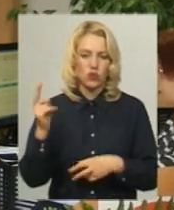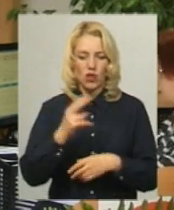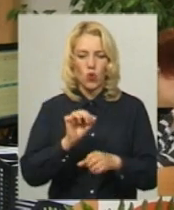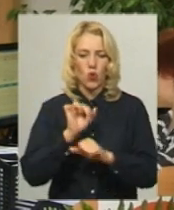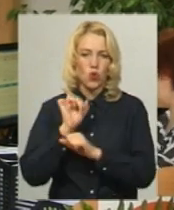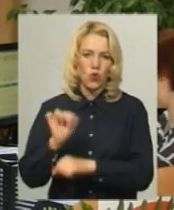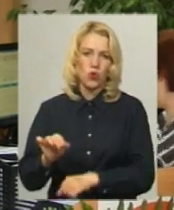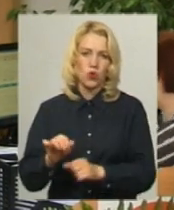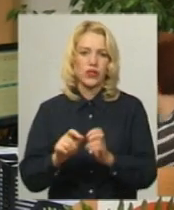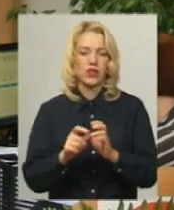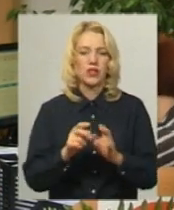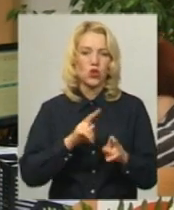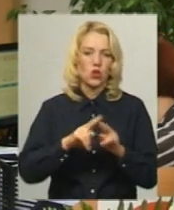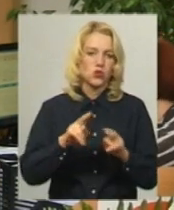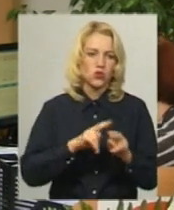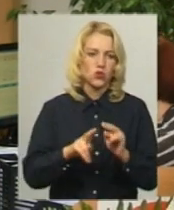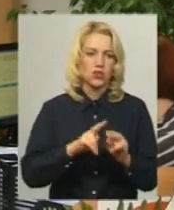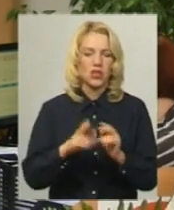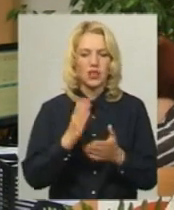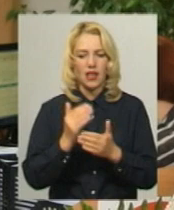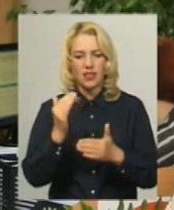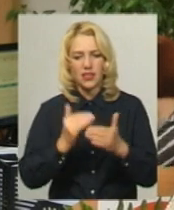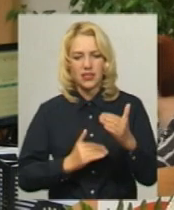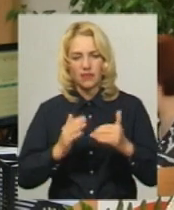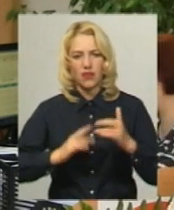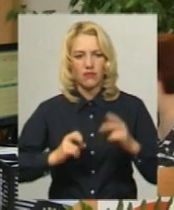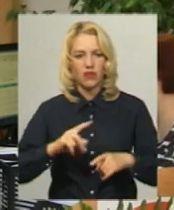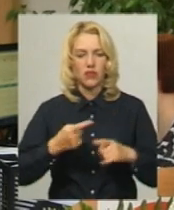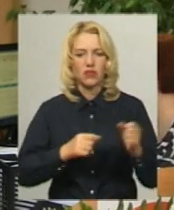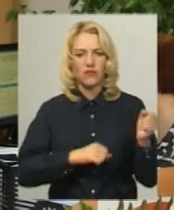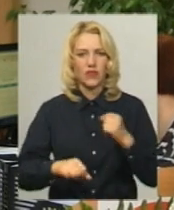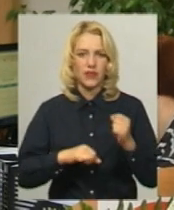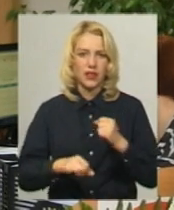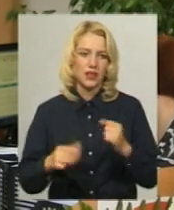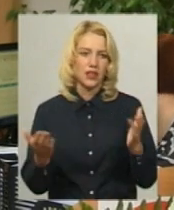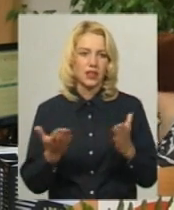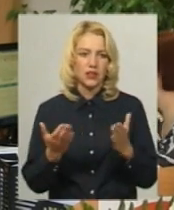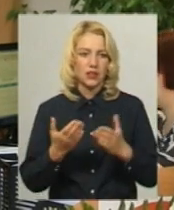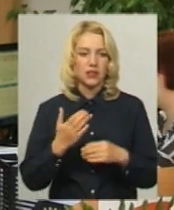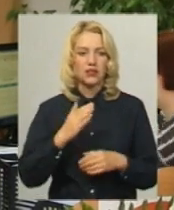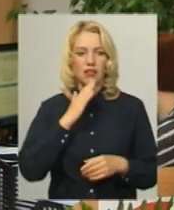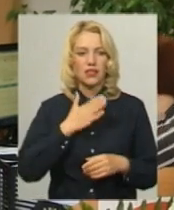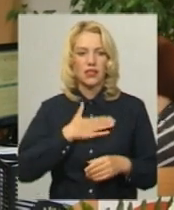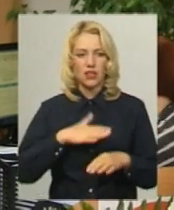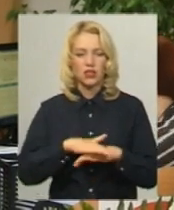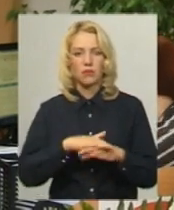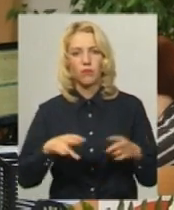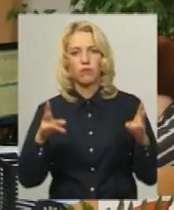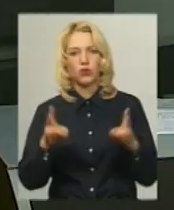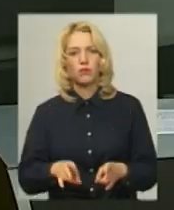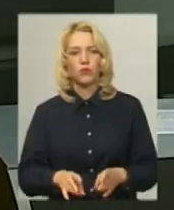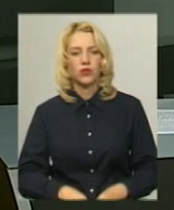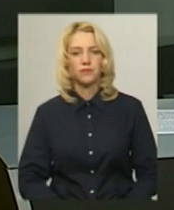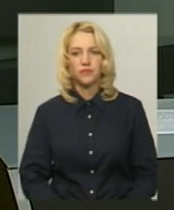слюсарістин, техніки. Звичайно, є низькокваліфіковані професії, такі як двірники, які наш ринок праці дуже потребує.